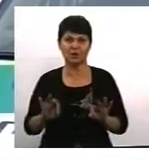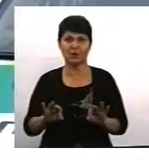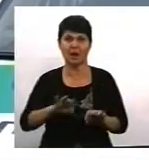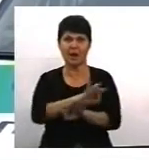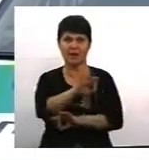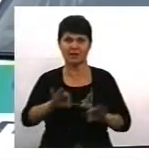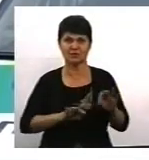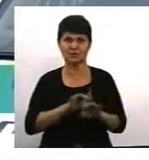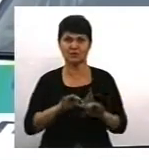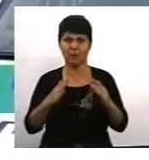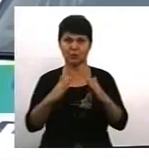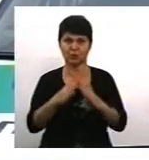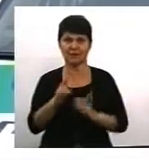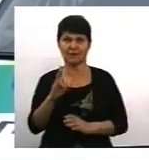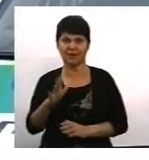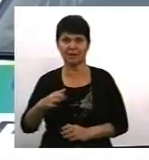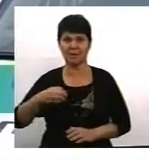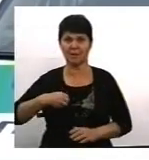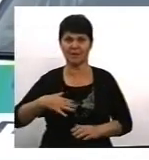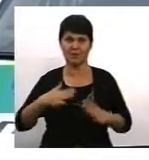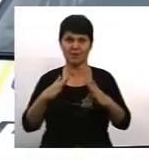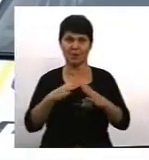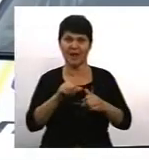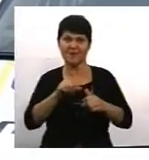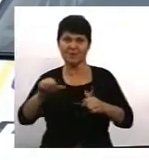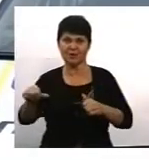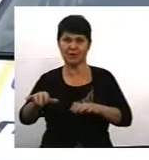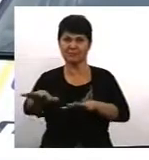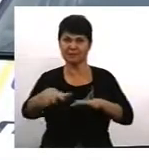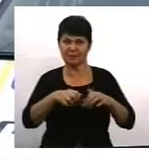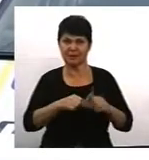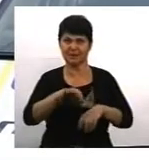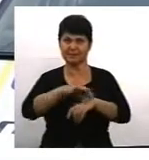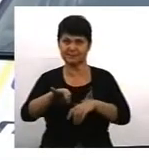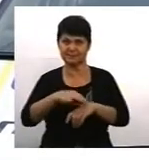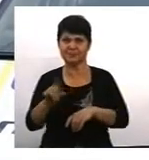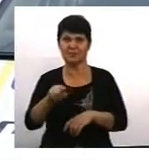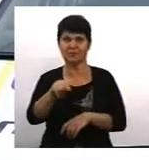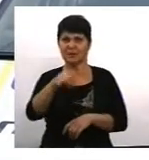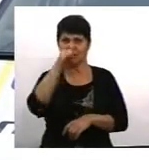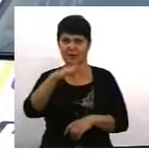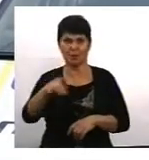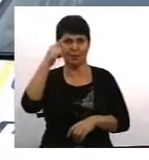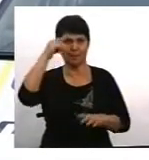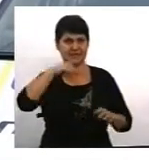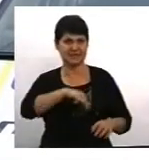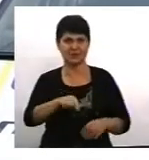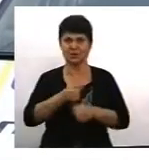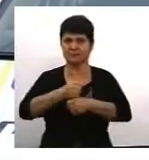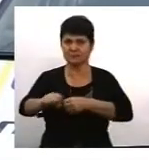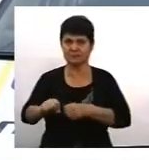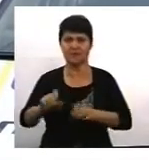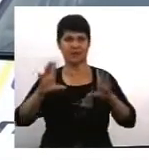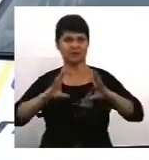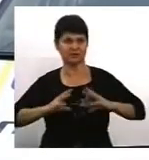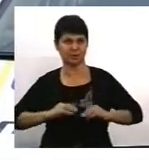даного будинку, чи це квартира, чи приватний будинок, відокремити кривдника від посторонньої особи, щоб він не мав психологічно тиснути в дану особу. Заспокоїмо особою,